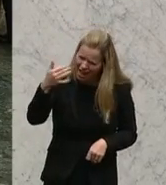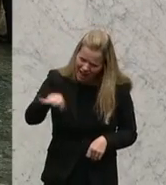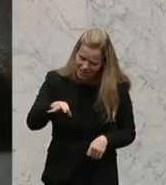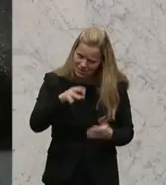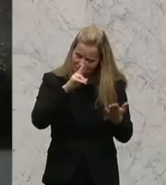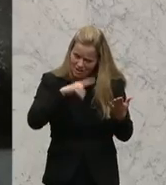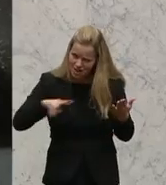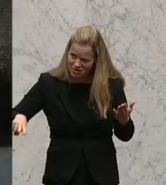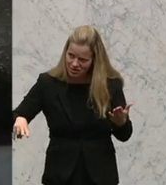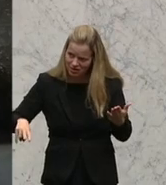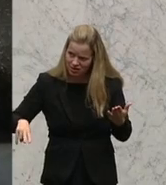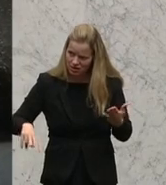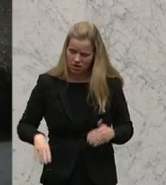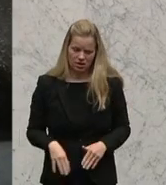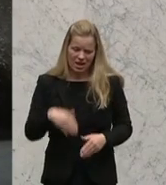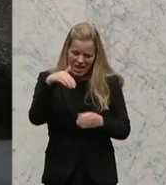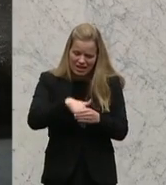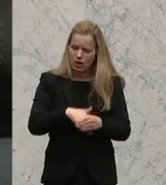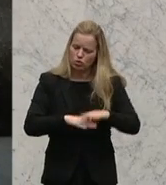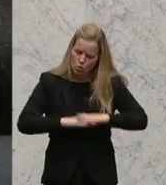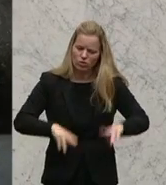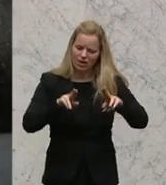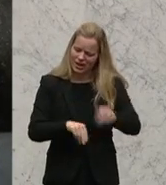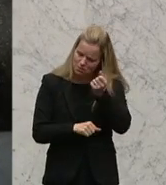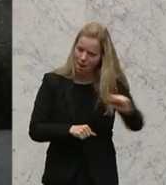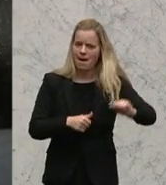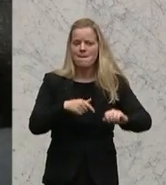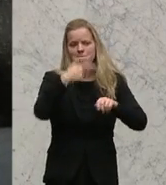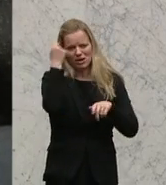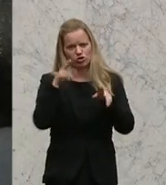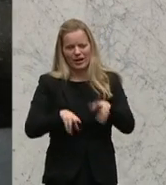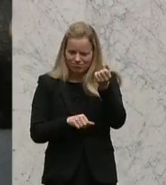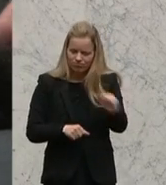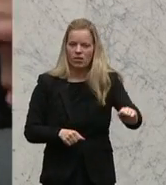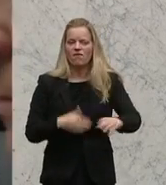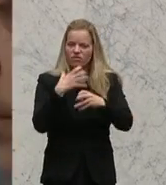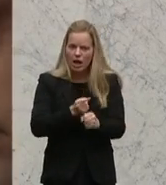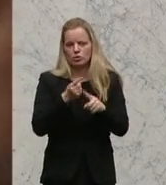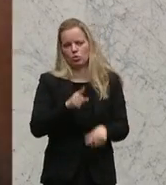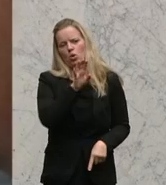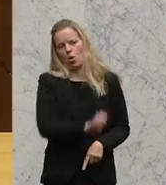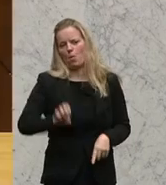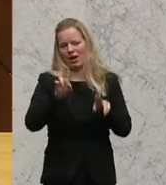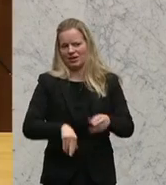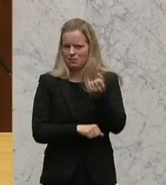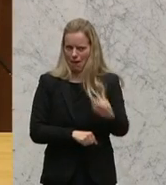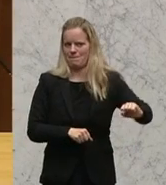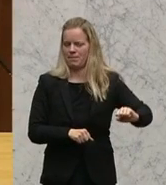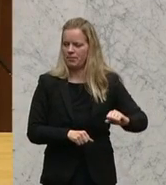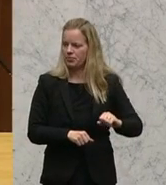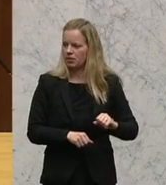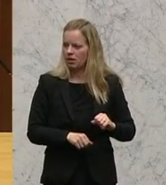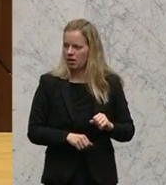vorhaben, grundrechtswidrig, menschenrechtswidrig, verfassungswidrig und europarechtswidrig ist. Und Sie wollen nach diesen